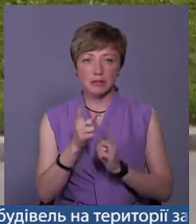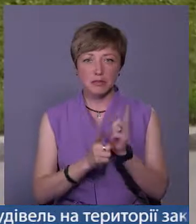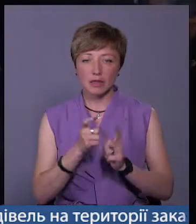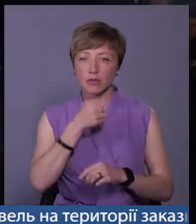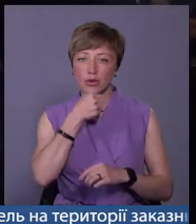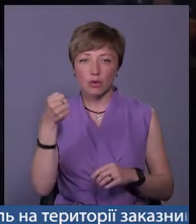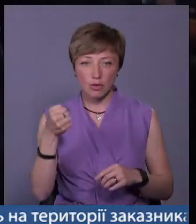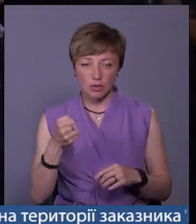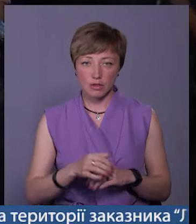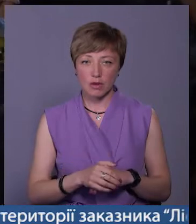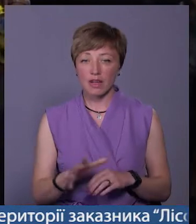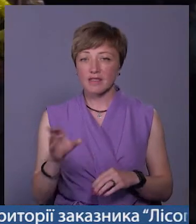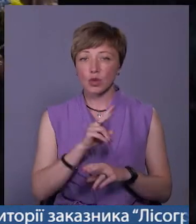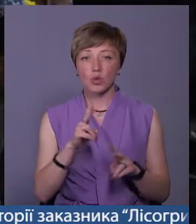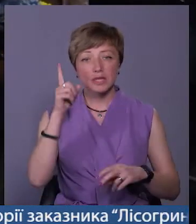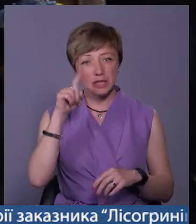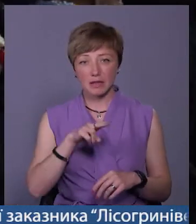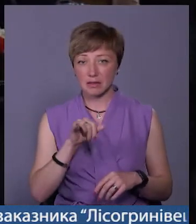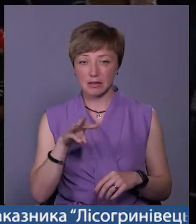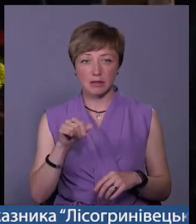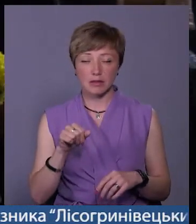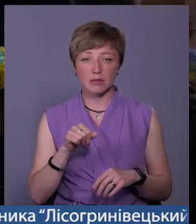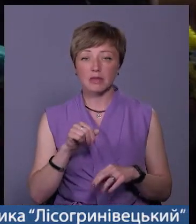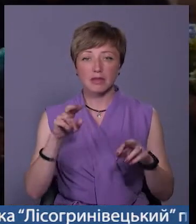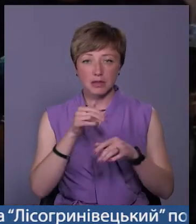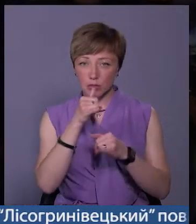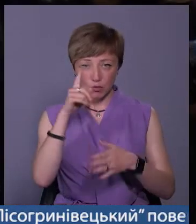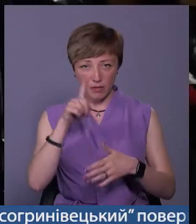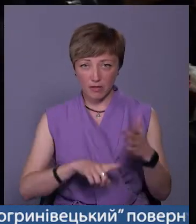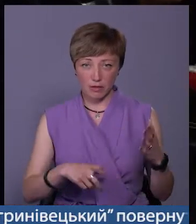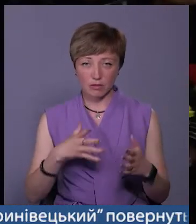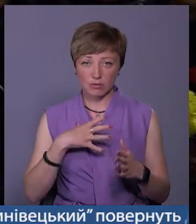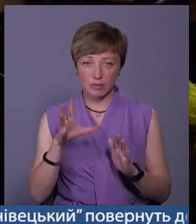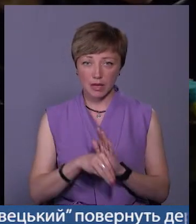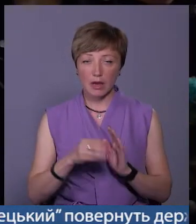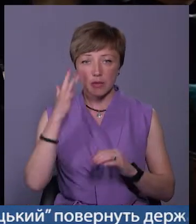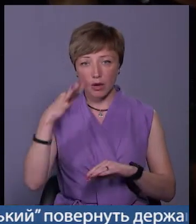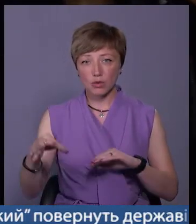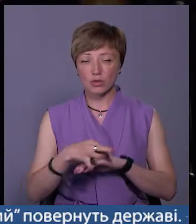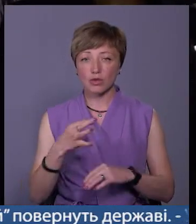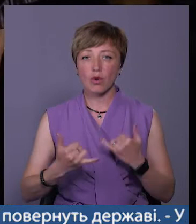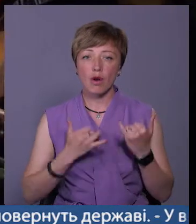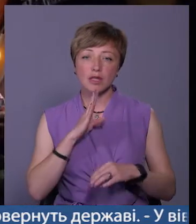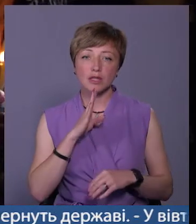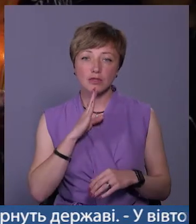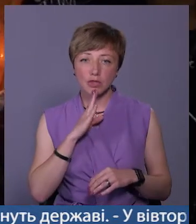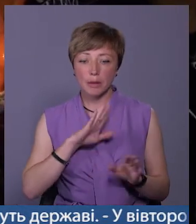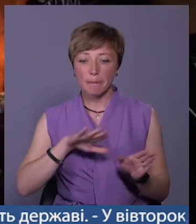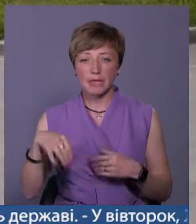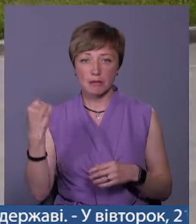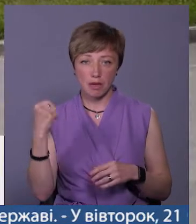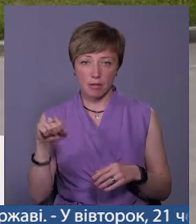подорослішав. Всі, хто знав Дмитра, не можуть повірити, що війна забрала його життя. Він мріяв одружитися з коханою дівчиною після